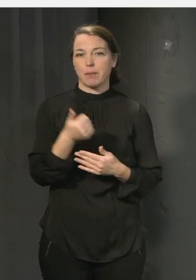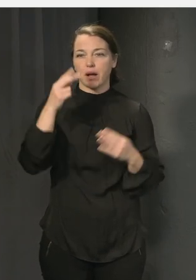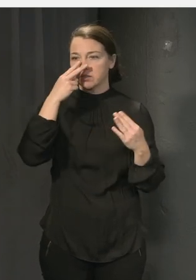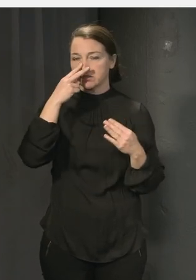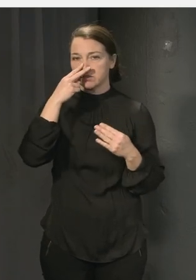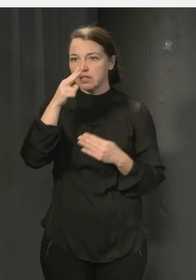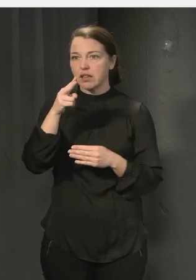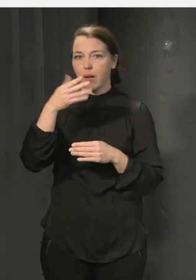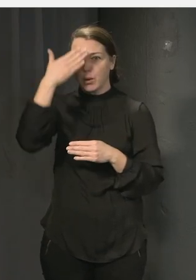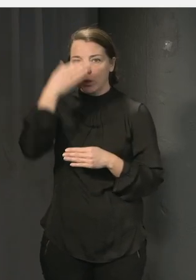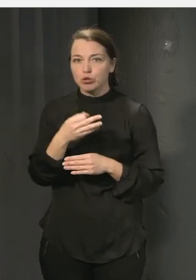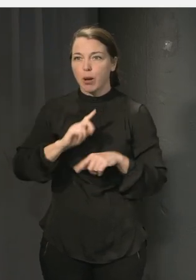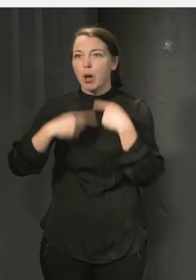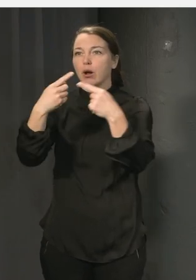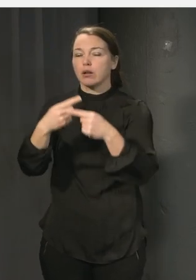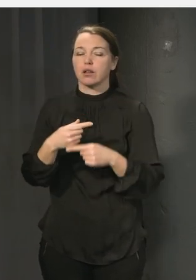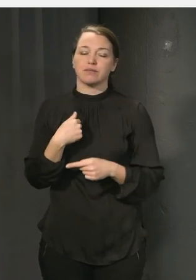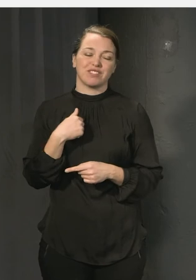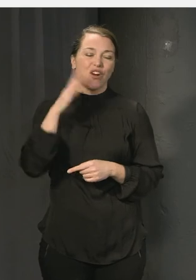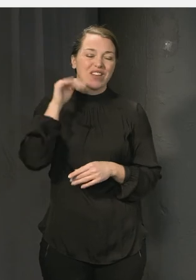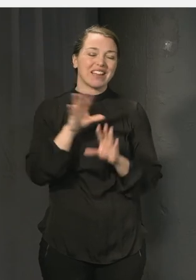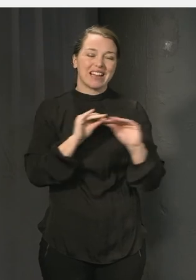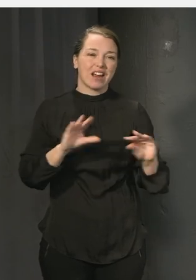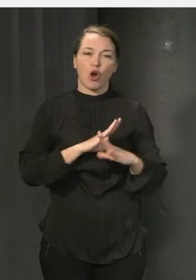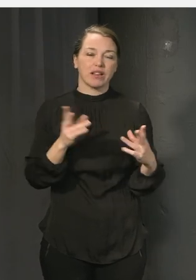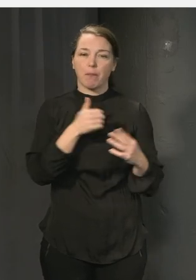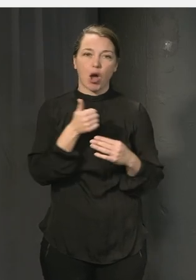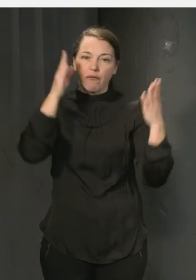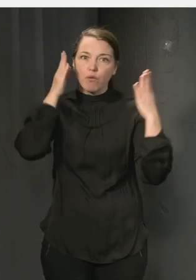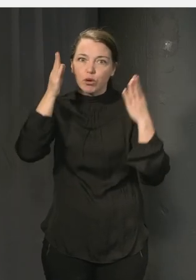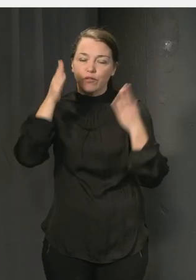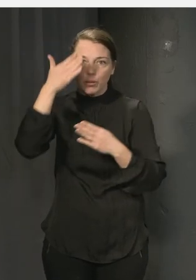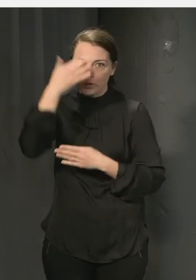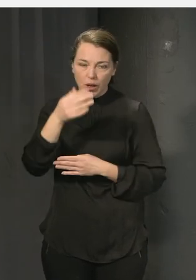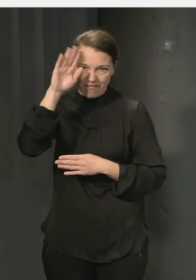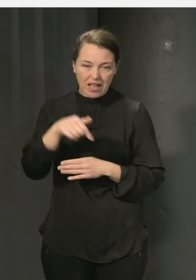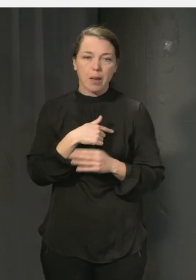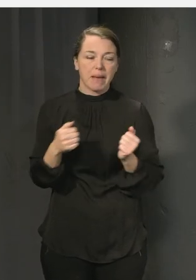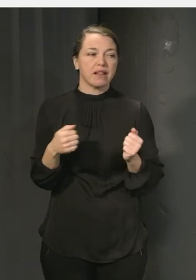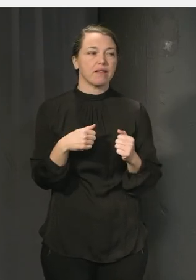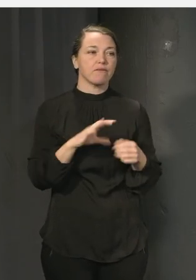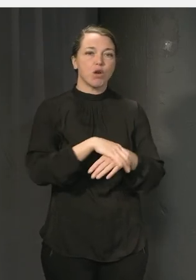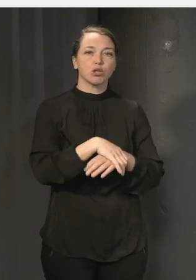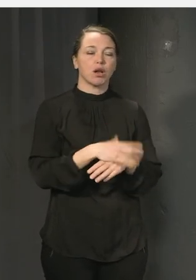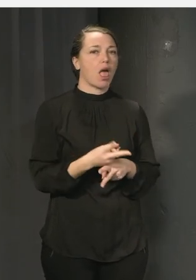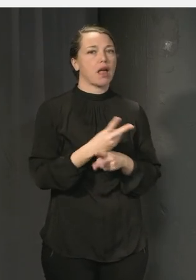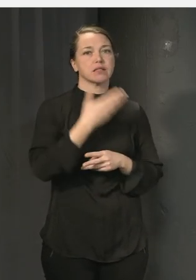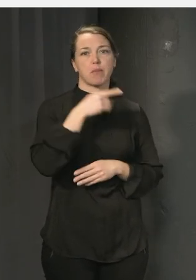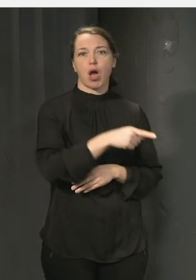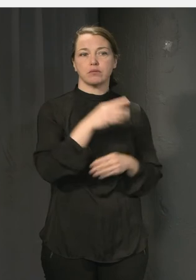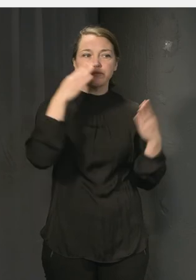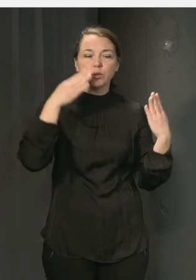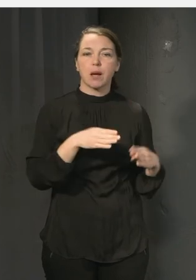på kunskaper men ha inte lärare i allmänhet det vill jag säga det vet jag ju men förskolan är extra bra skulle jag säga på